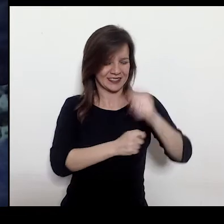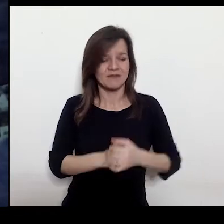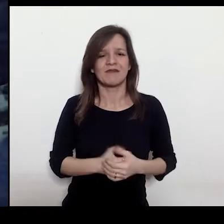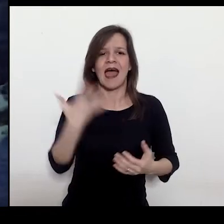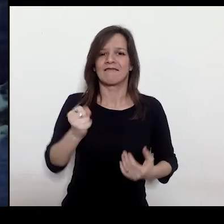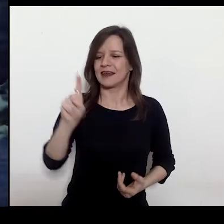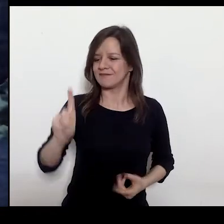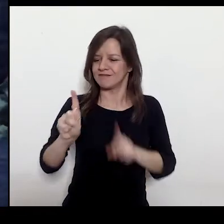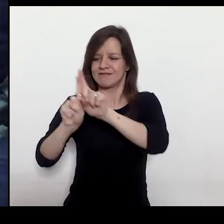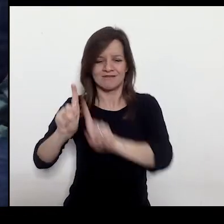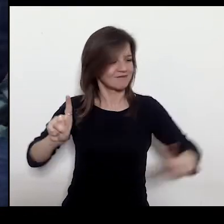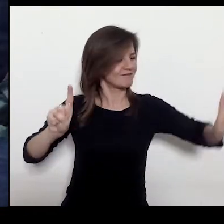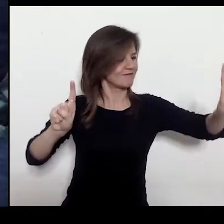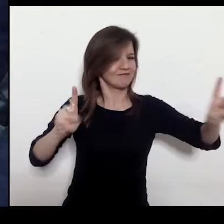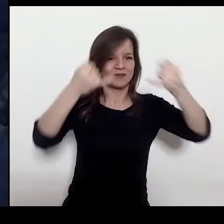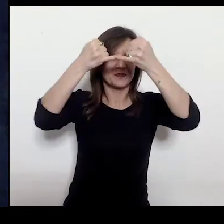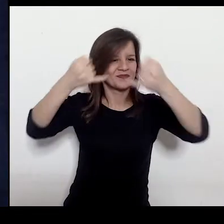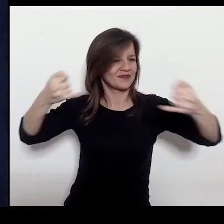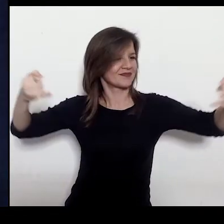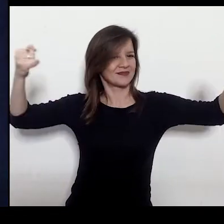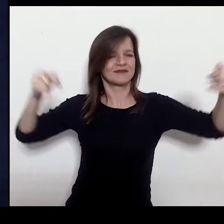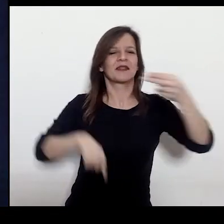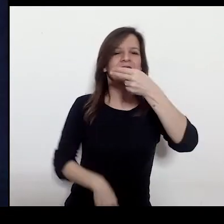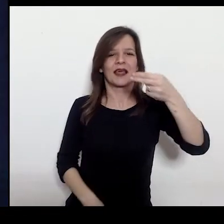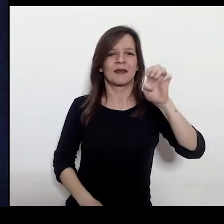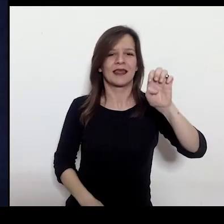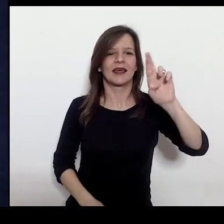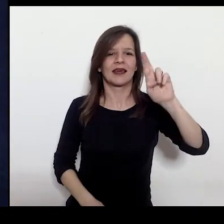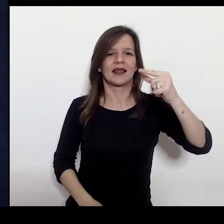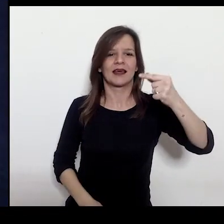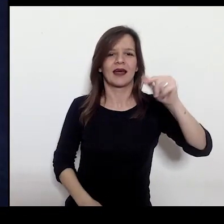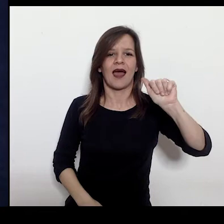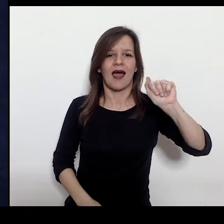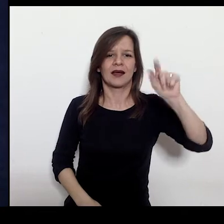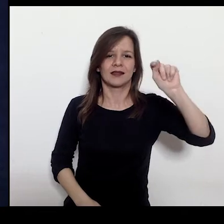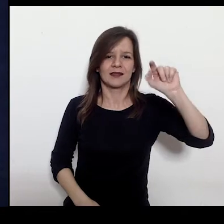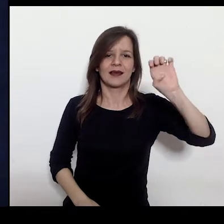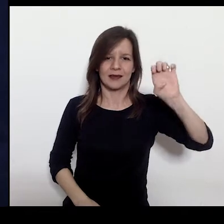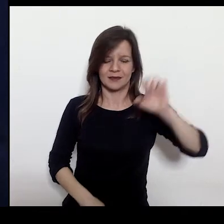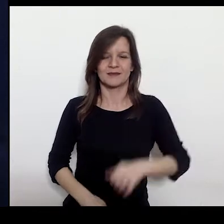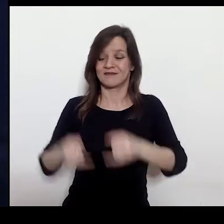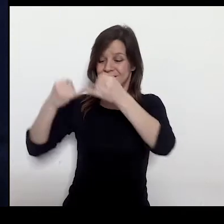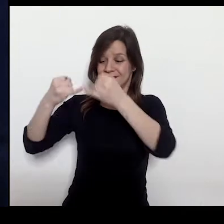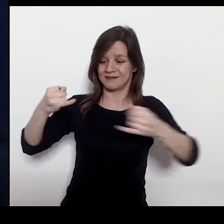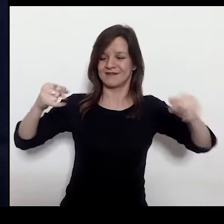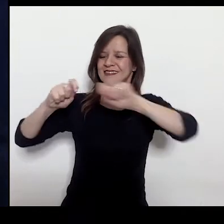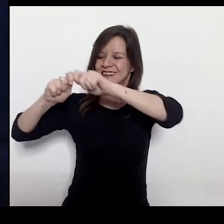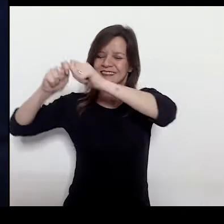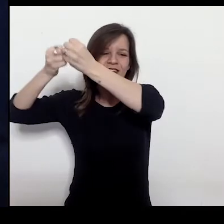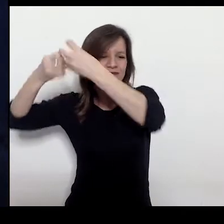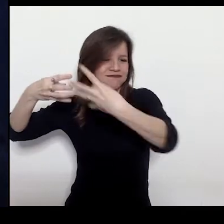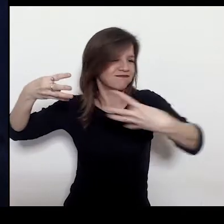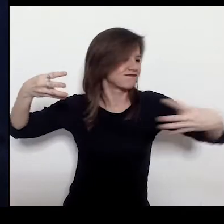steso una corda che rimaneva sempre là. A quella corda quella notte avevo legato una rete e per mezzo di una